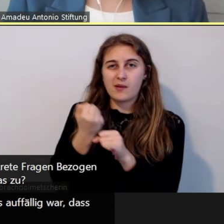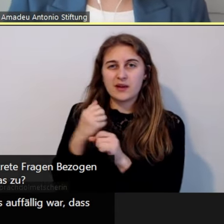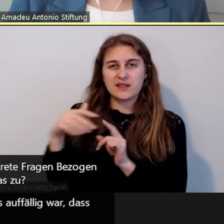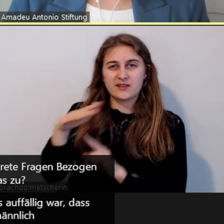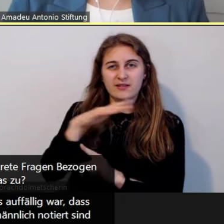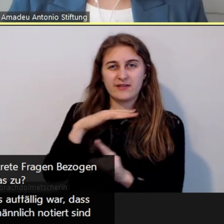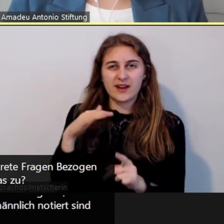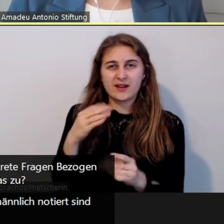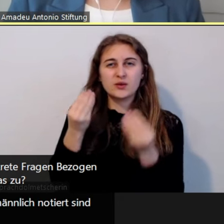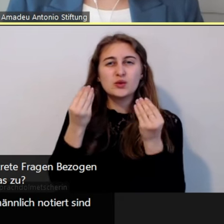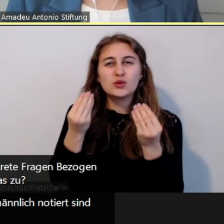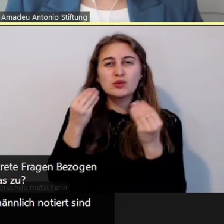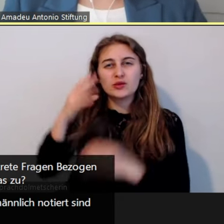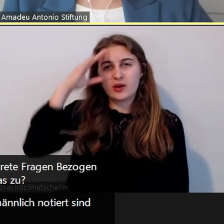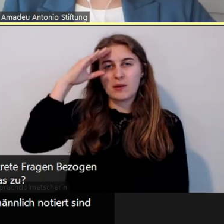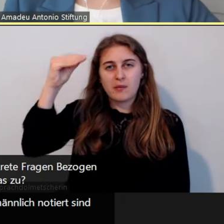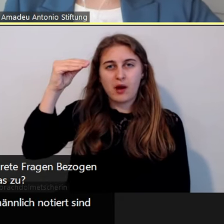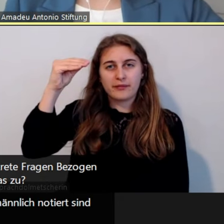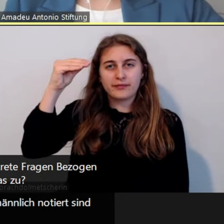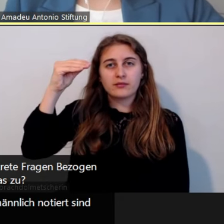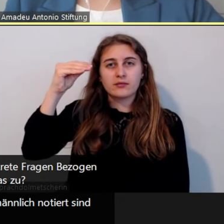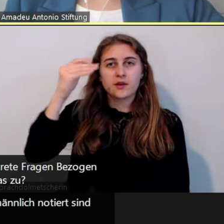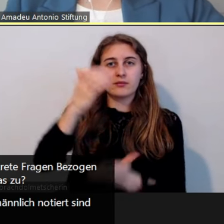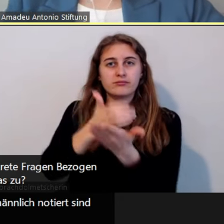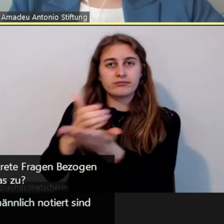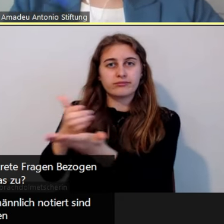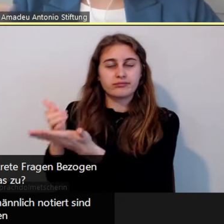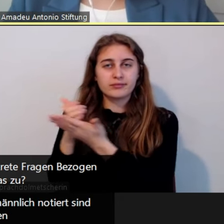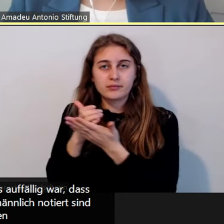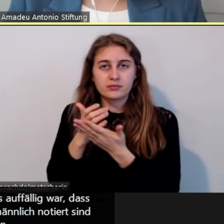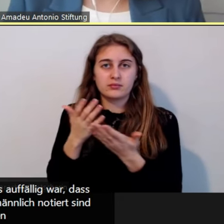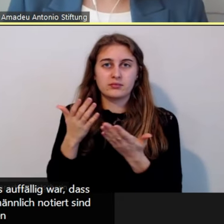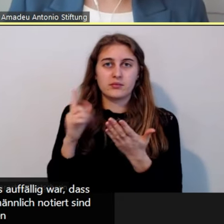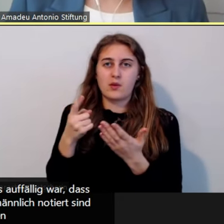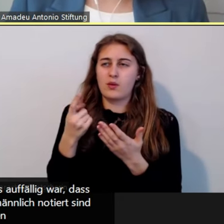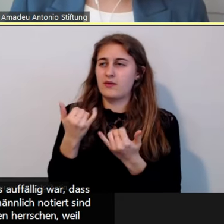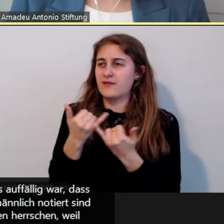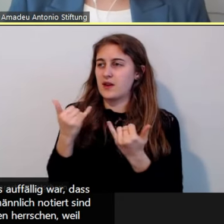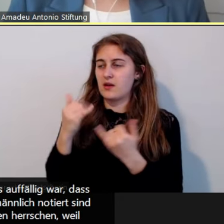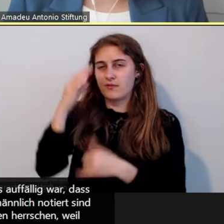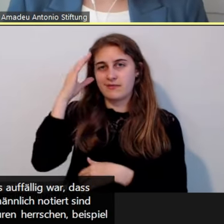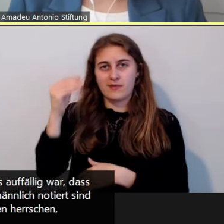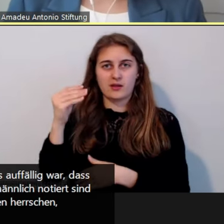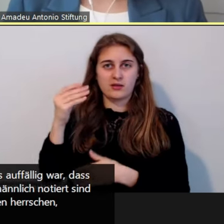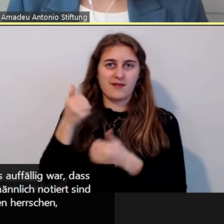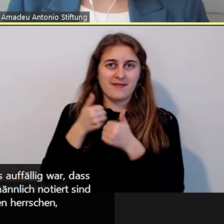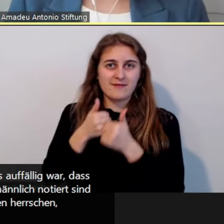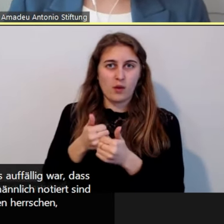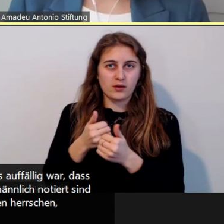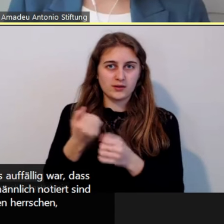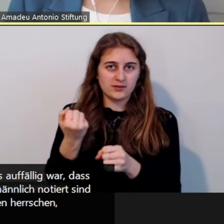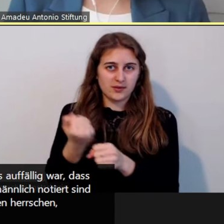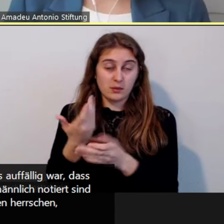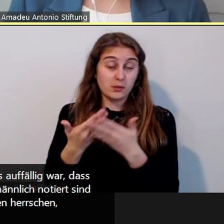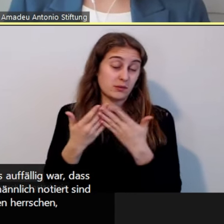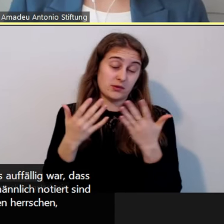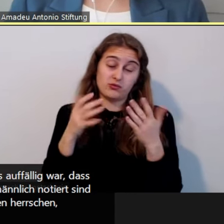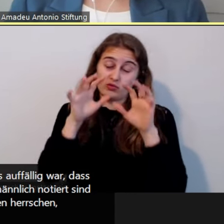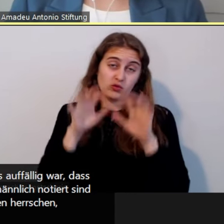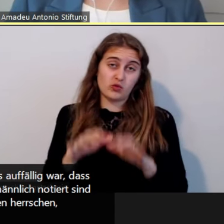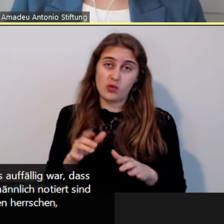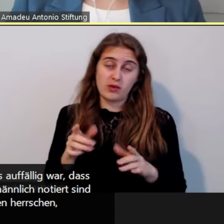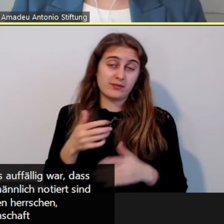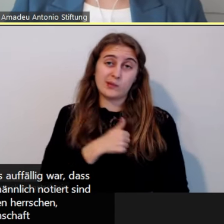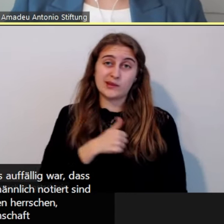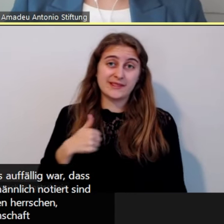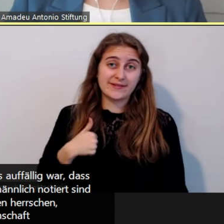konnotiert sind oder wo vor allen Dingen männliche Arbeitskulturen herrschen, beispielsweise Bundeswehr oder auch in